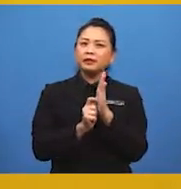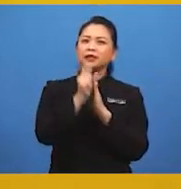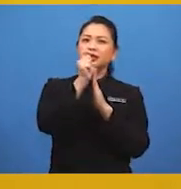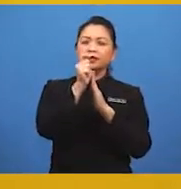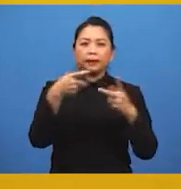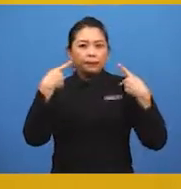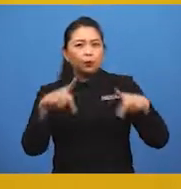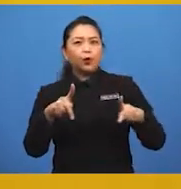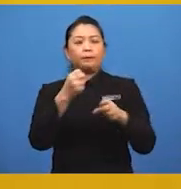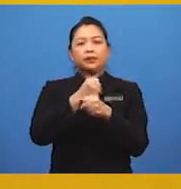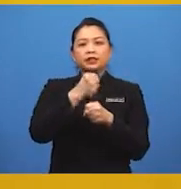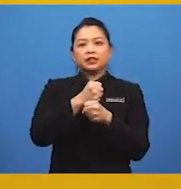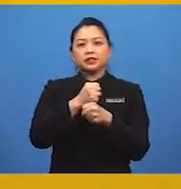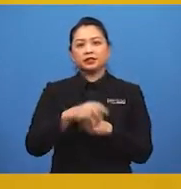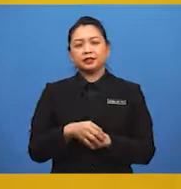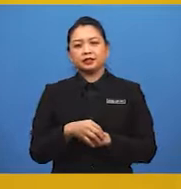peluang pekerjaan.